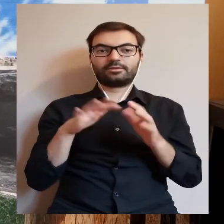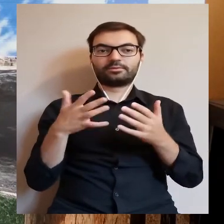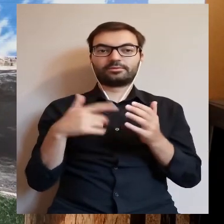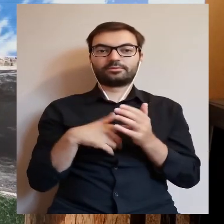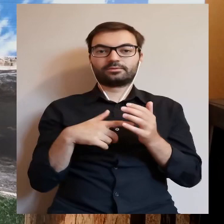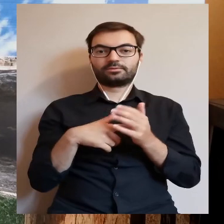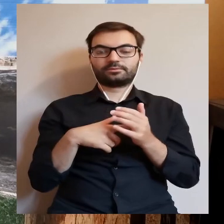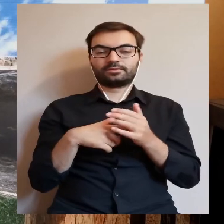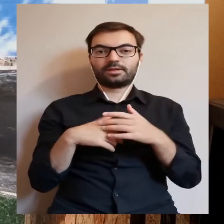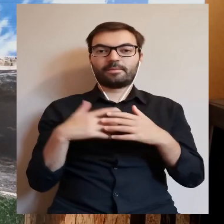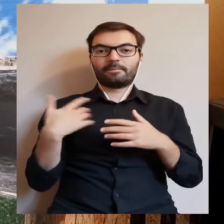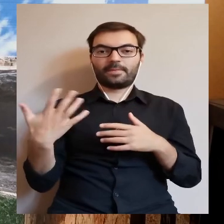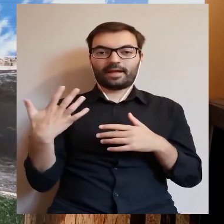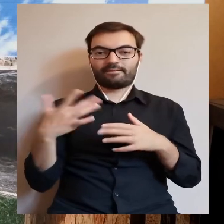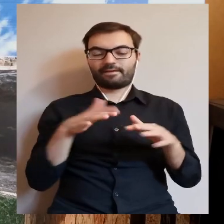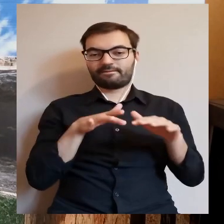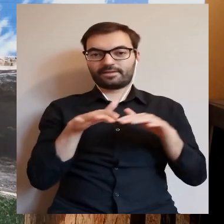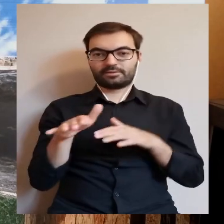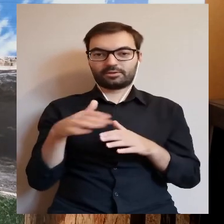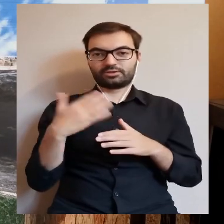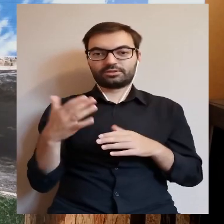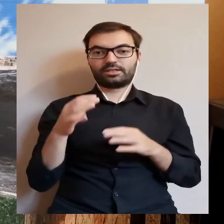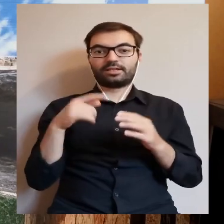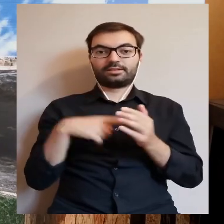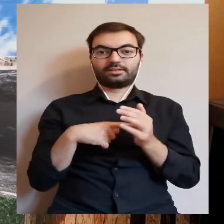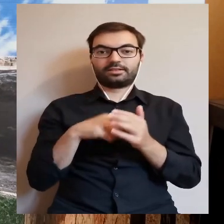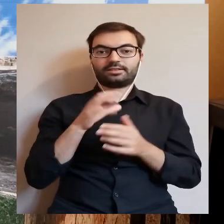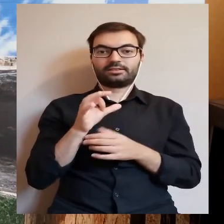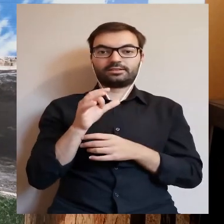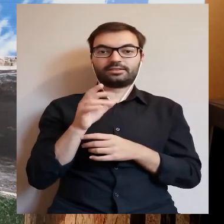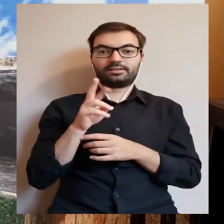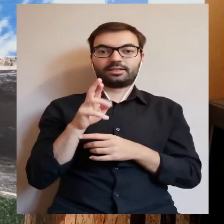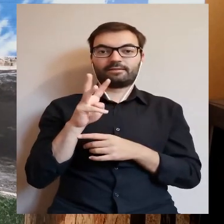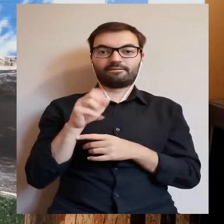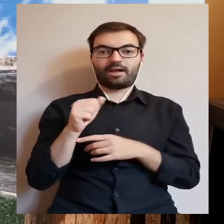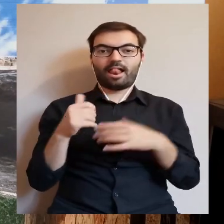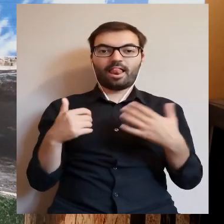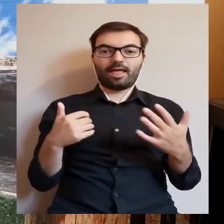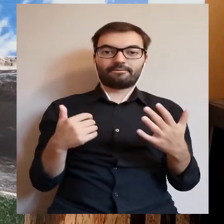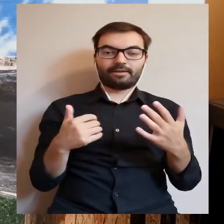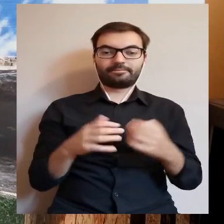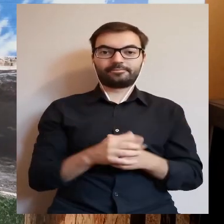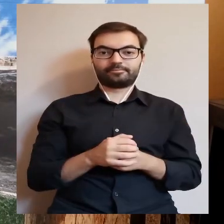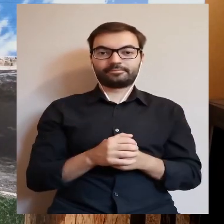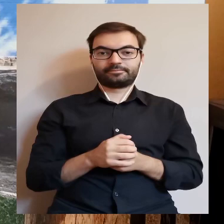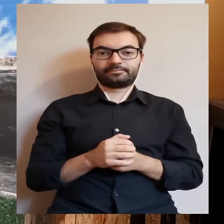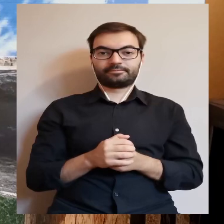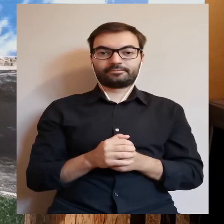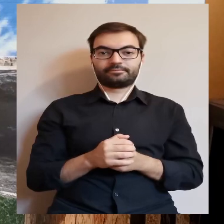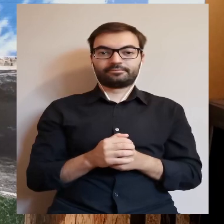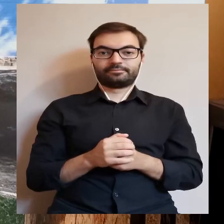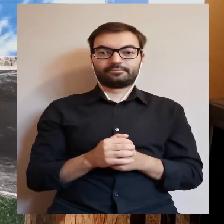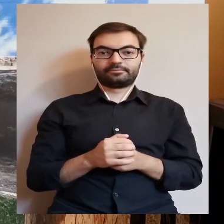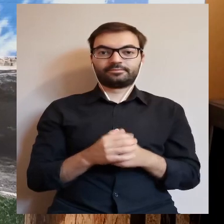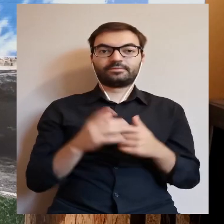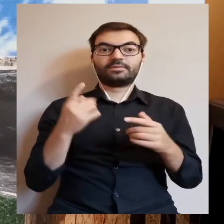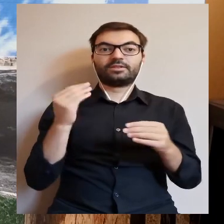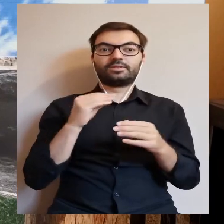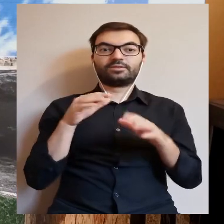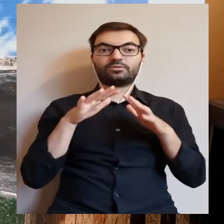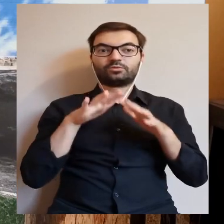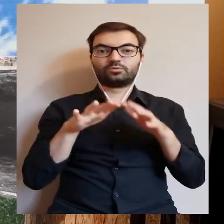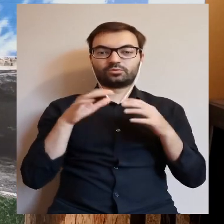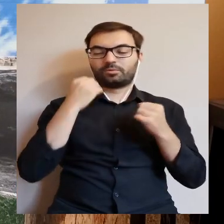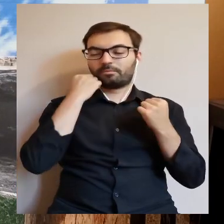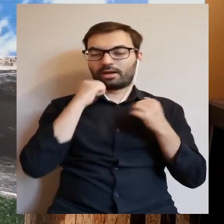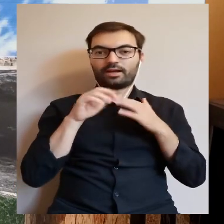po prawej stronie Wisły. A tutaj mamy skrwę lewą. No a oprócz tego jest